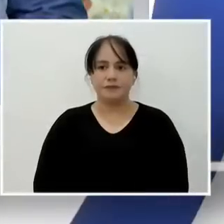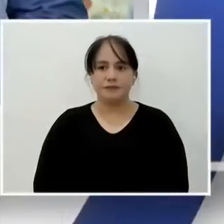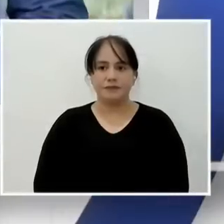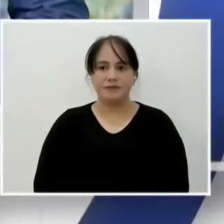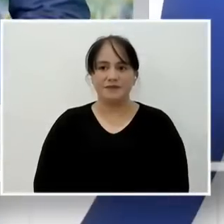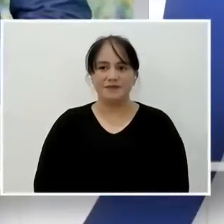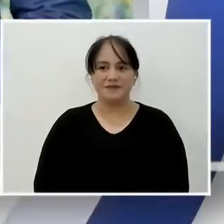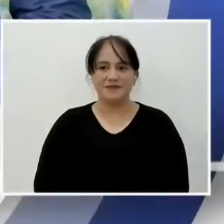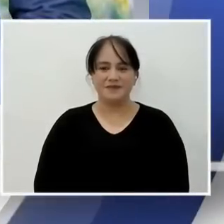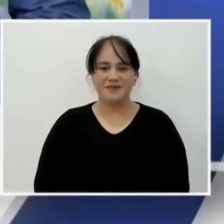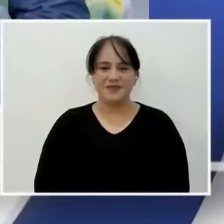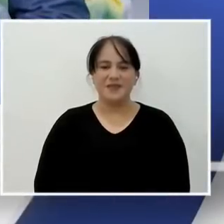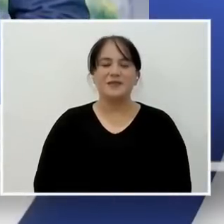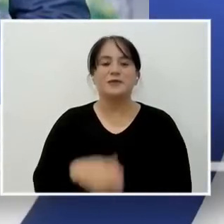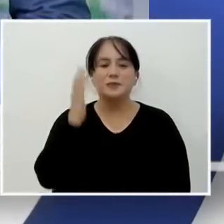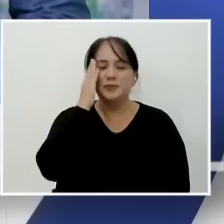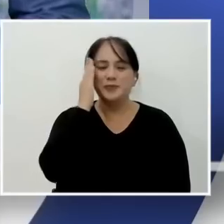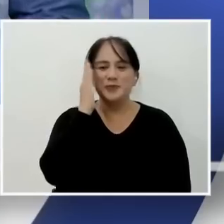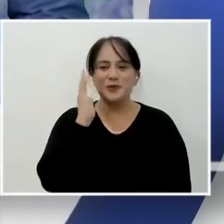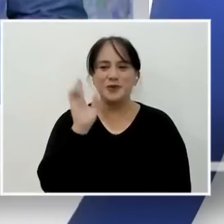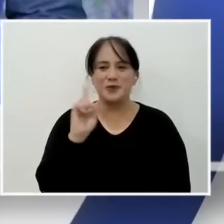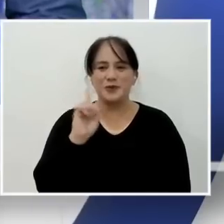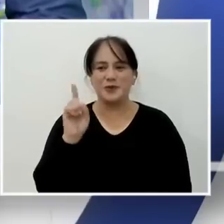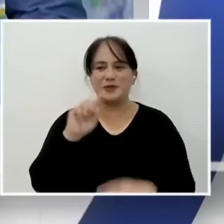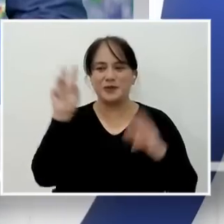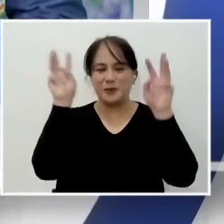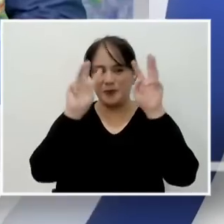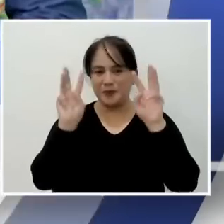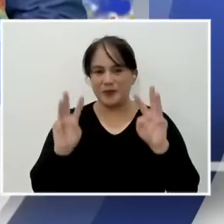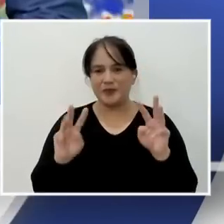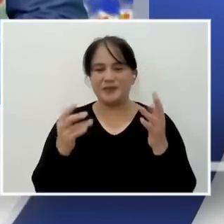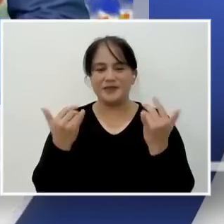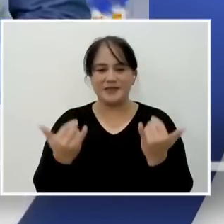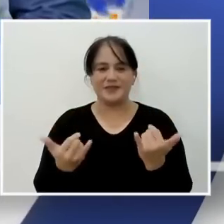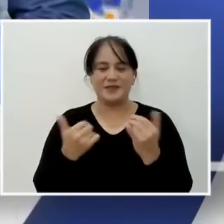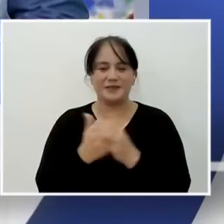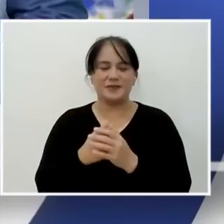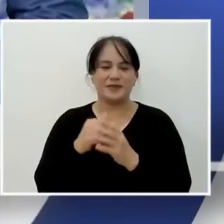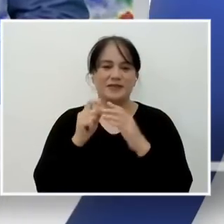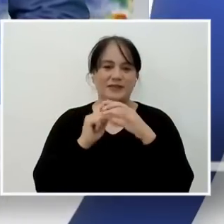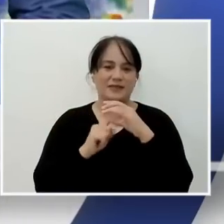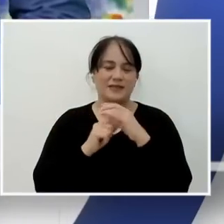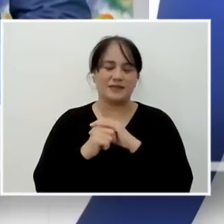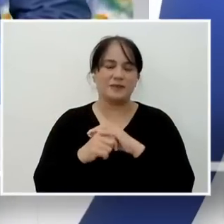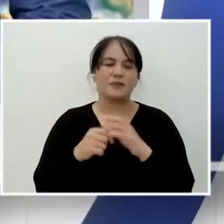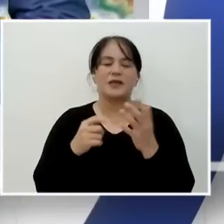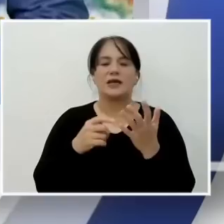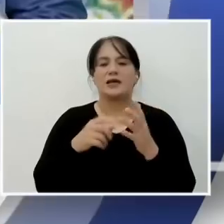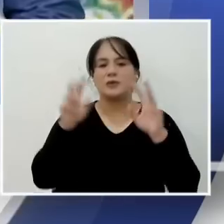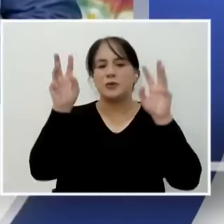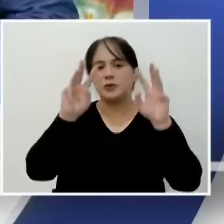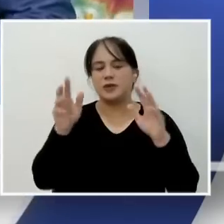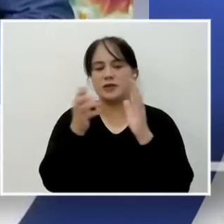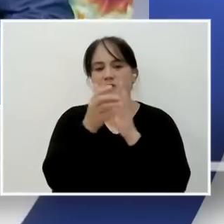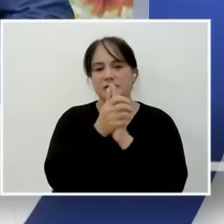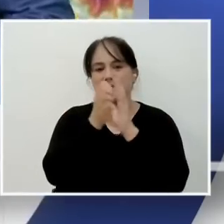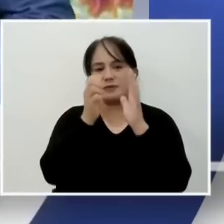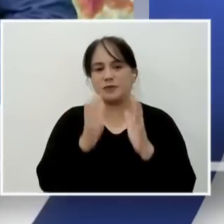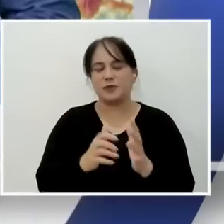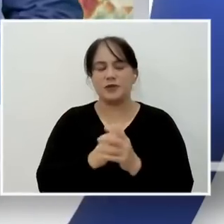Alamin muna natin ang magiging lagay po ng panahon mula kay ABS-CBN resident meteorologist Ariel